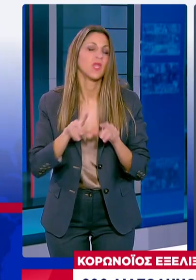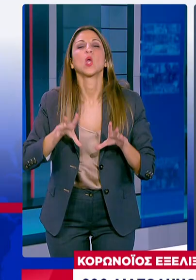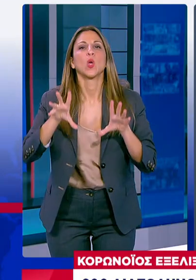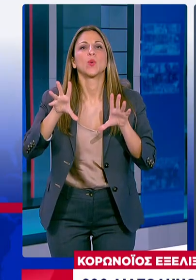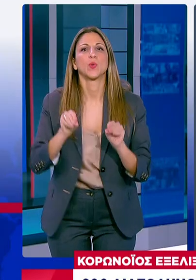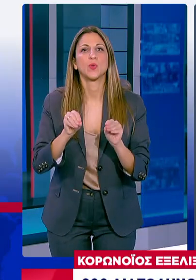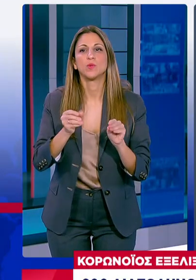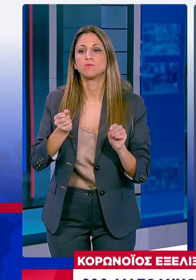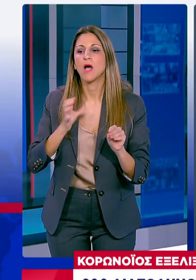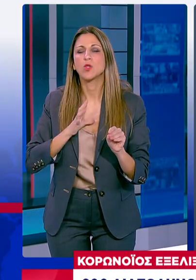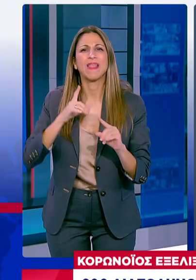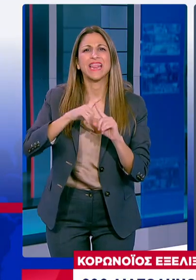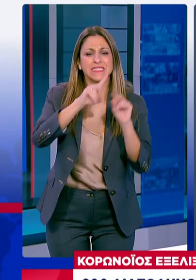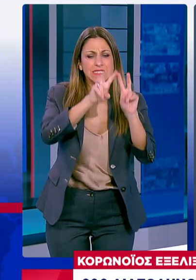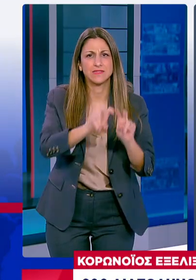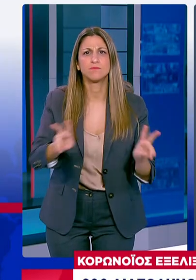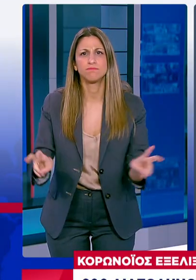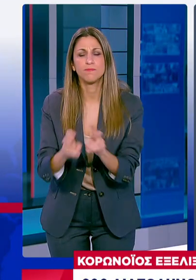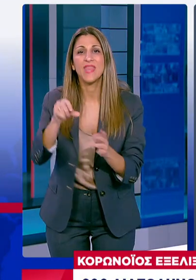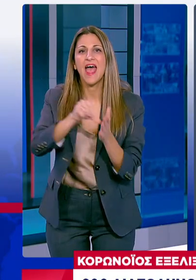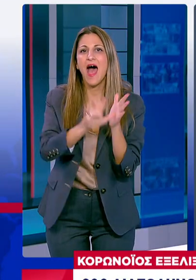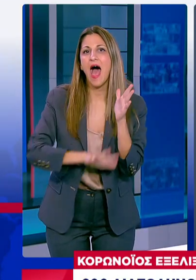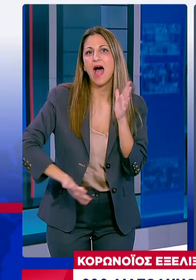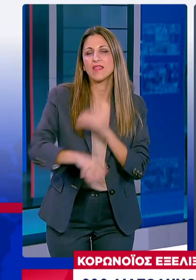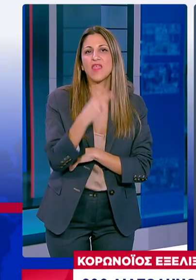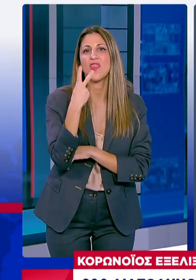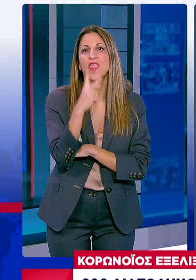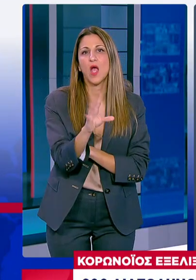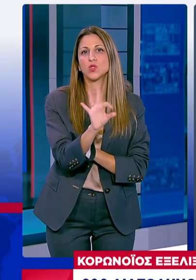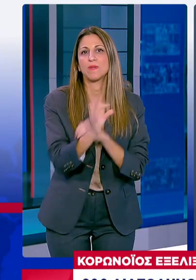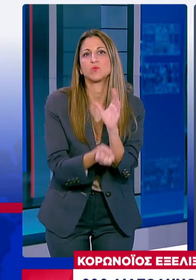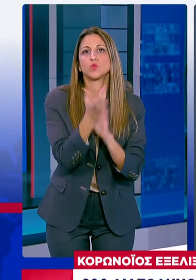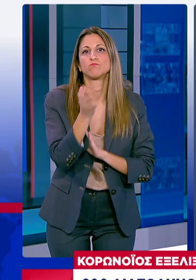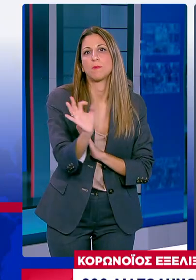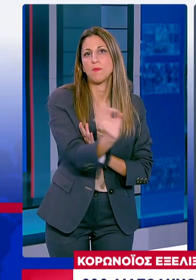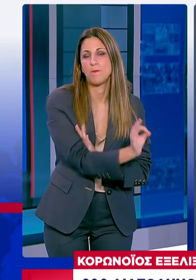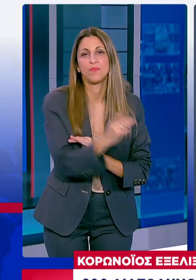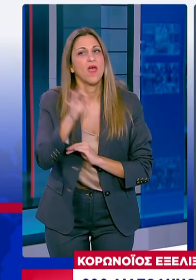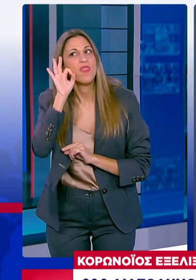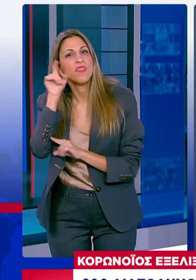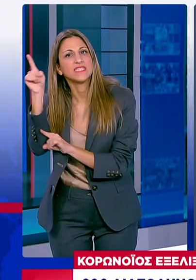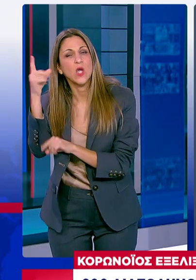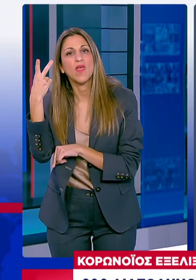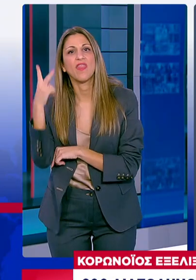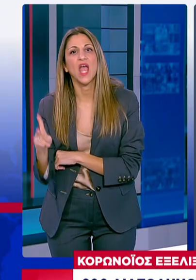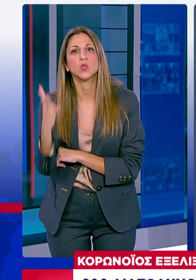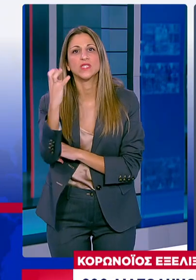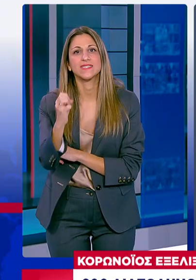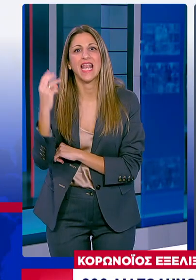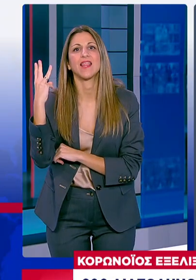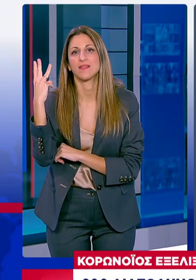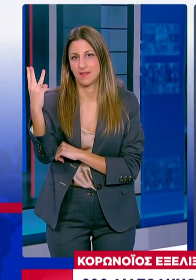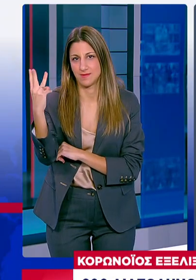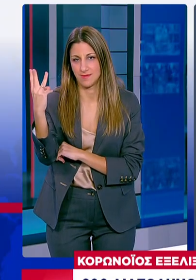με την κατανομή των διαγνώσεων Στην Αττική καταγράφηκαν 250 νέα κρούσματα Στη Θεσσαλονίκη 243